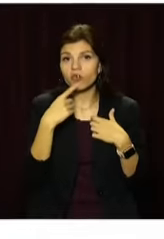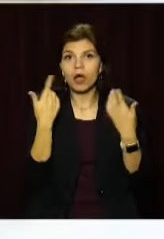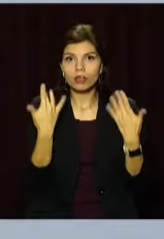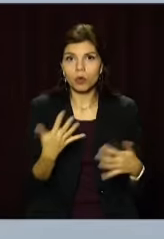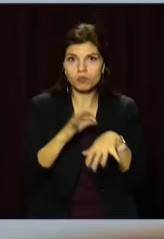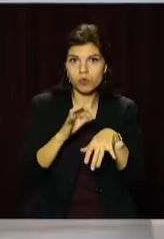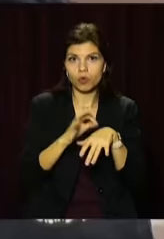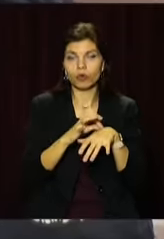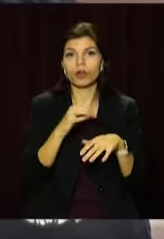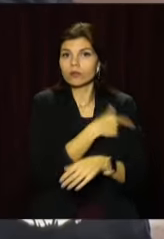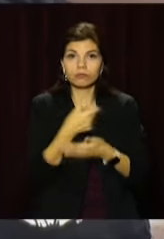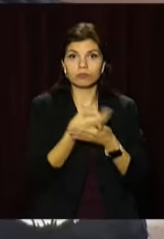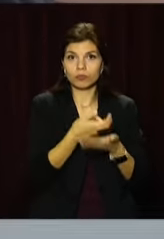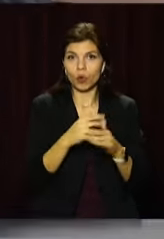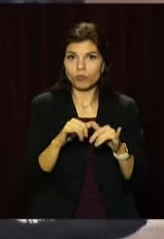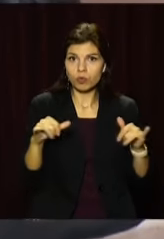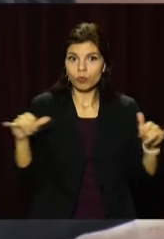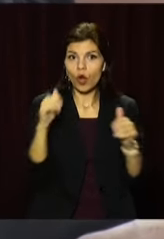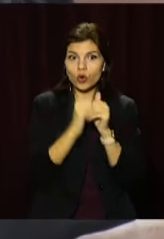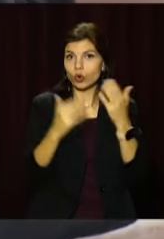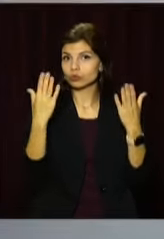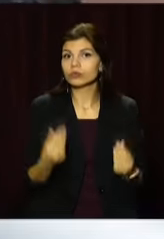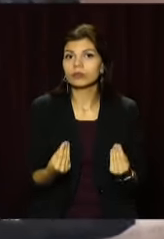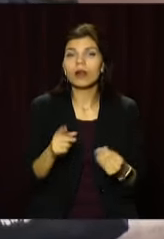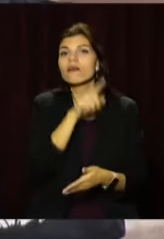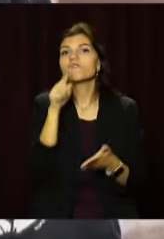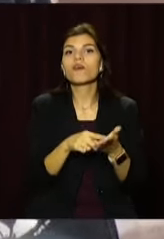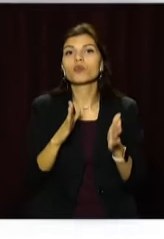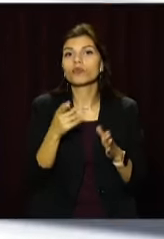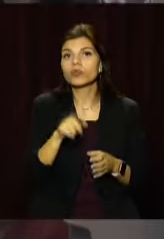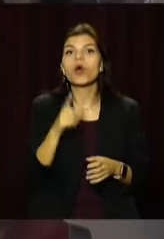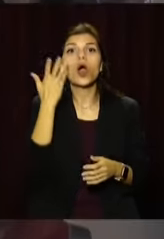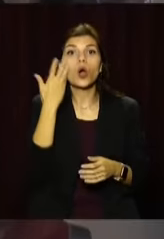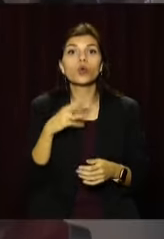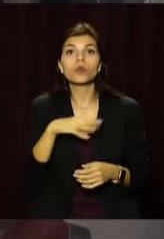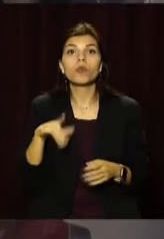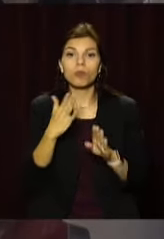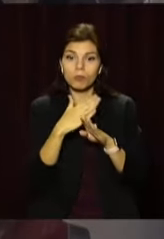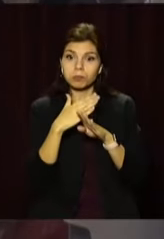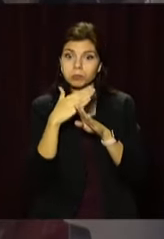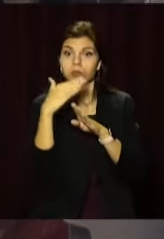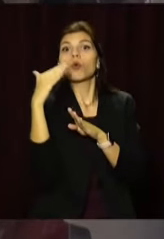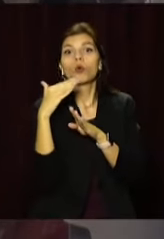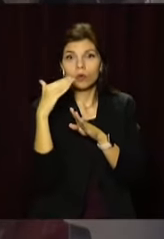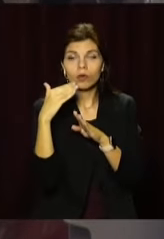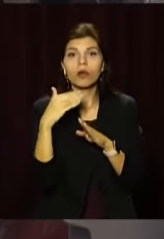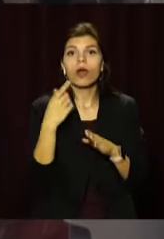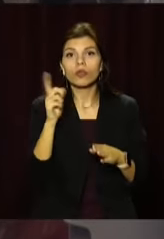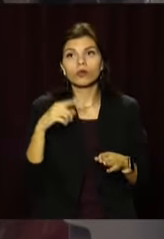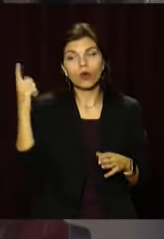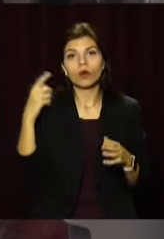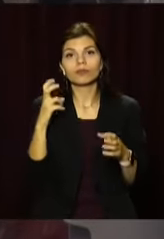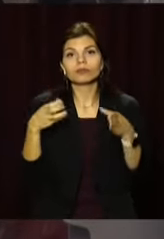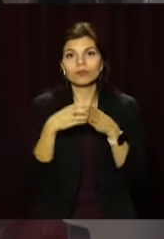кількість недужих та ушпиталених збільшується щодня. Питання лише в тому, коли ми перетнемо межу і витчизняна система охорони